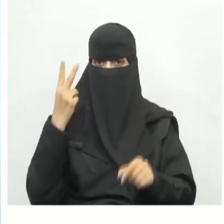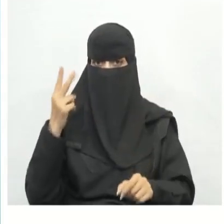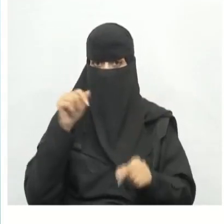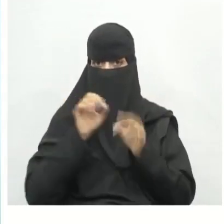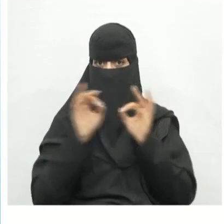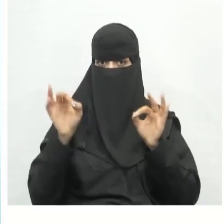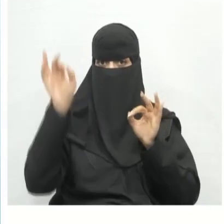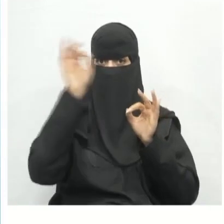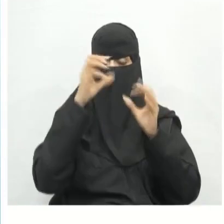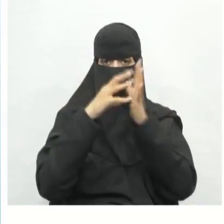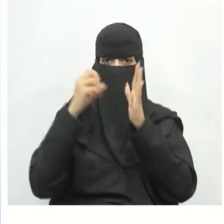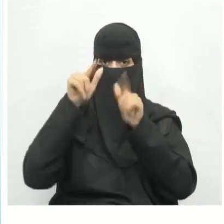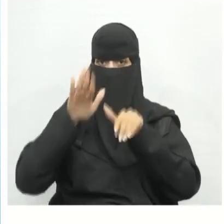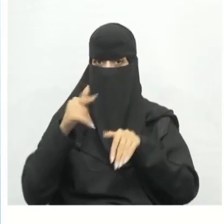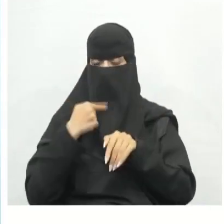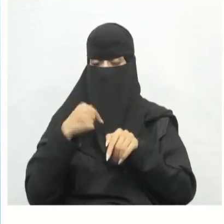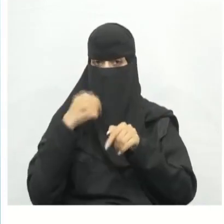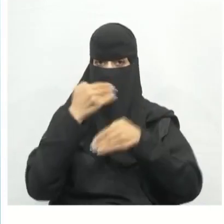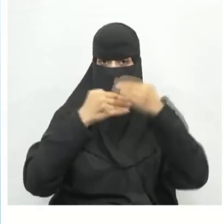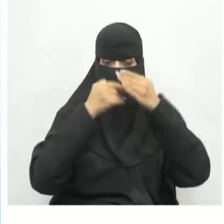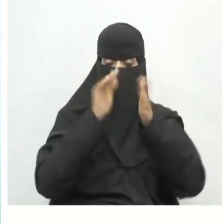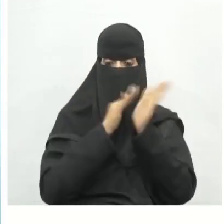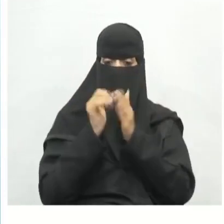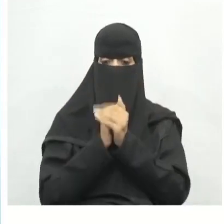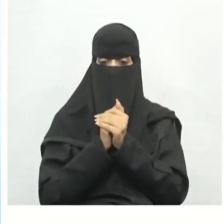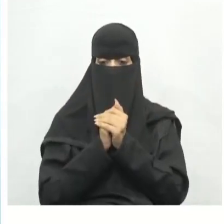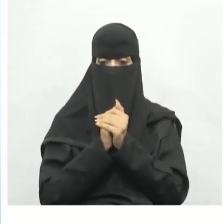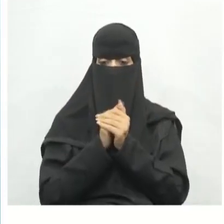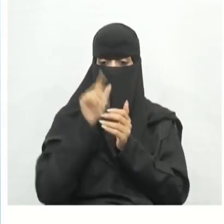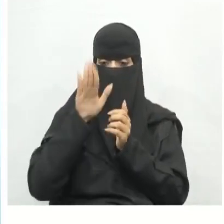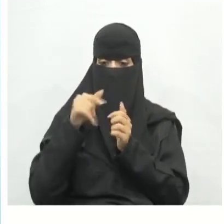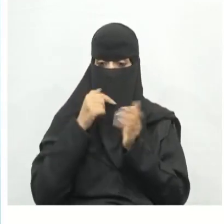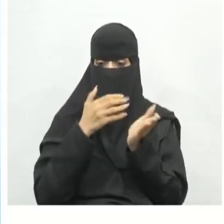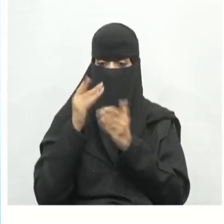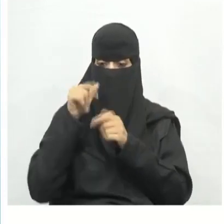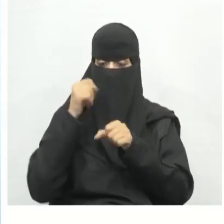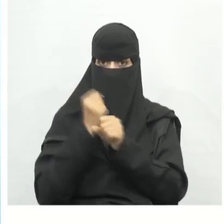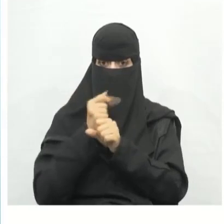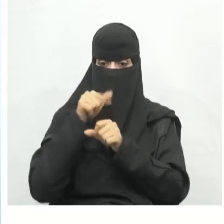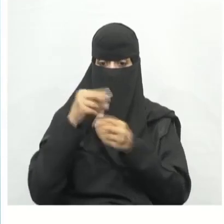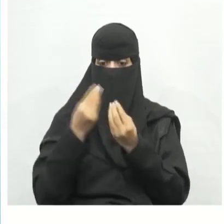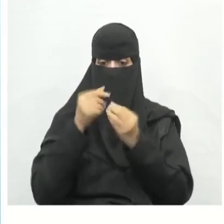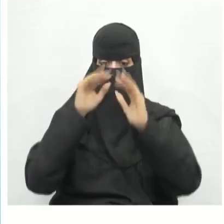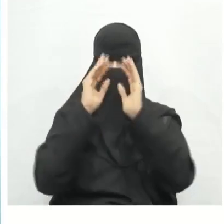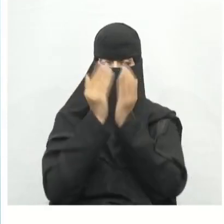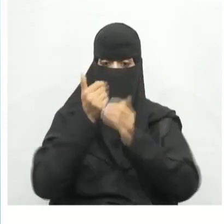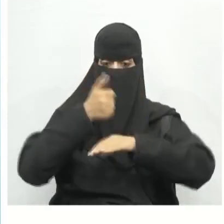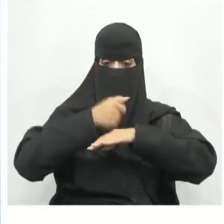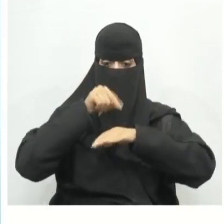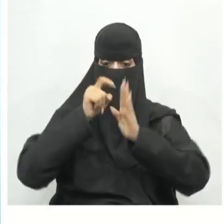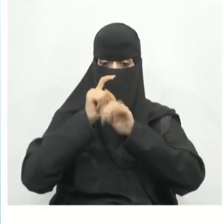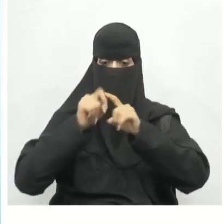الأبعاد للشكل الذي نريد إنشاؤه حيث يتيح ذلك العمل مع الشكل الأساسي